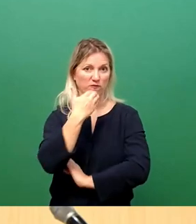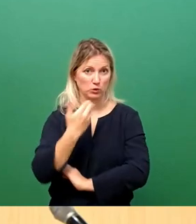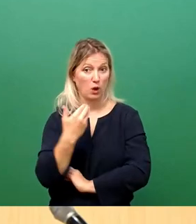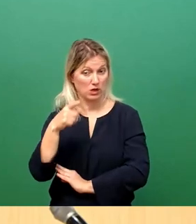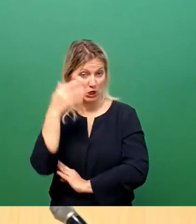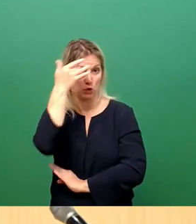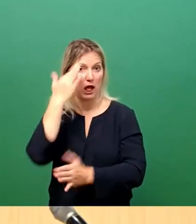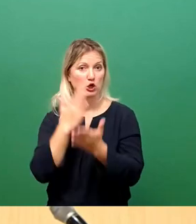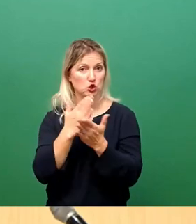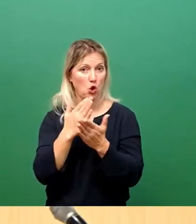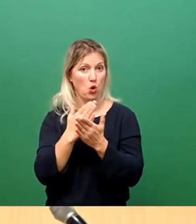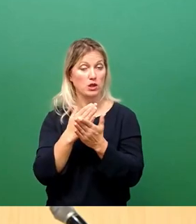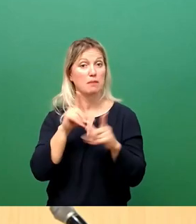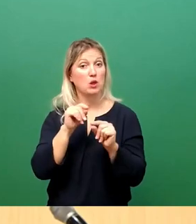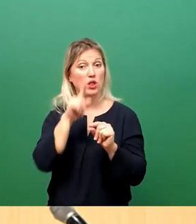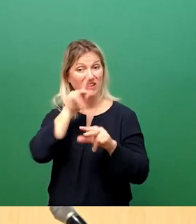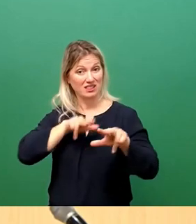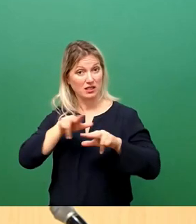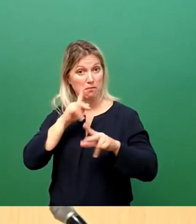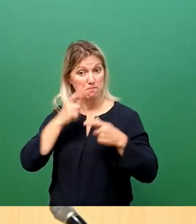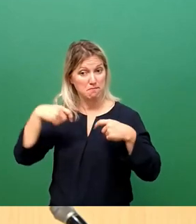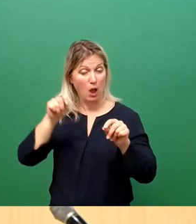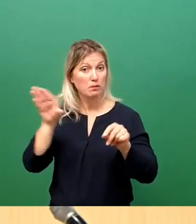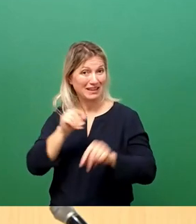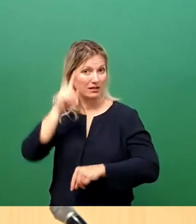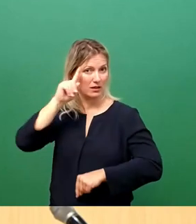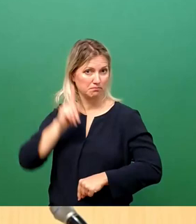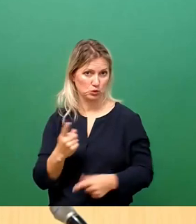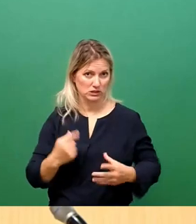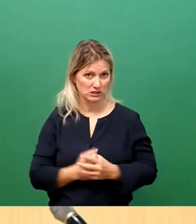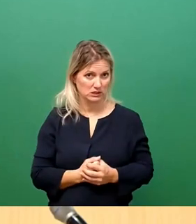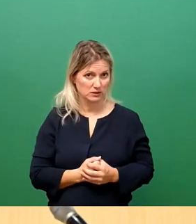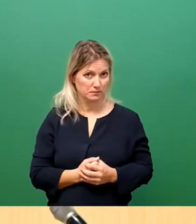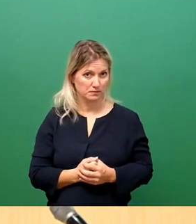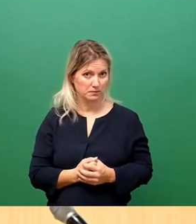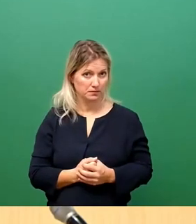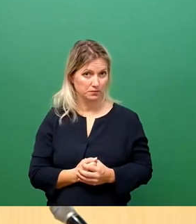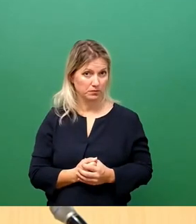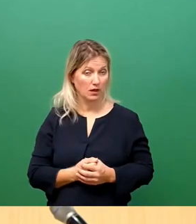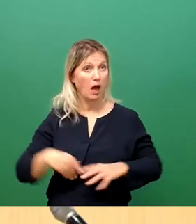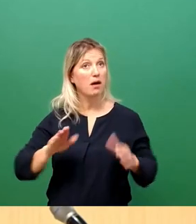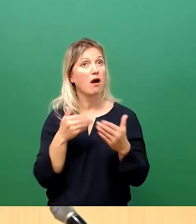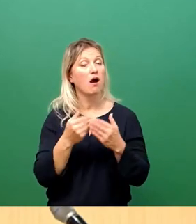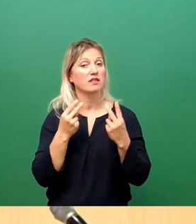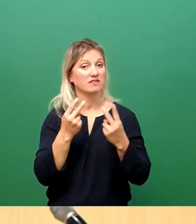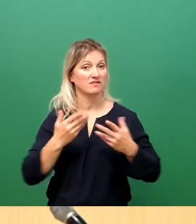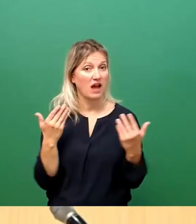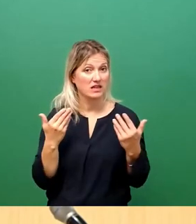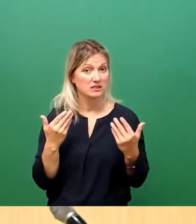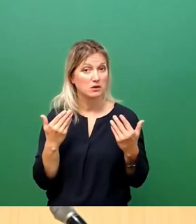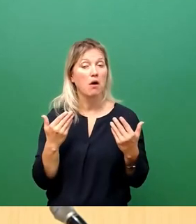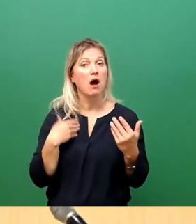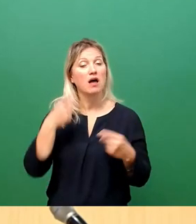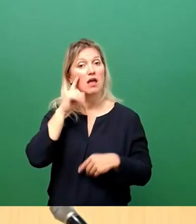einer Straße entsprechend berücksichtigen. Denn um was geht es denn am Ende, wenn wir darüber sprechen, es schmaler zu machen?